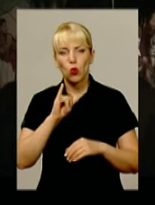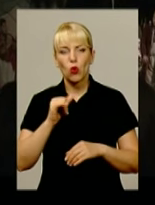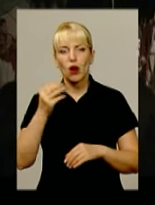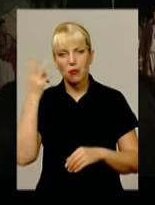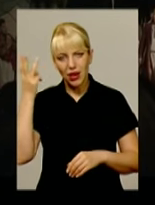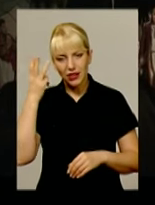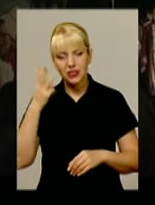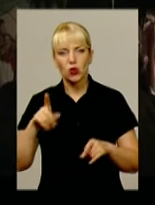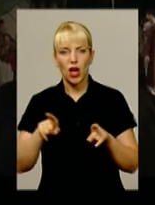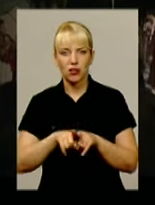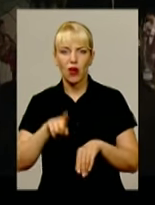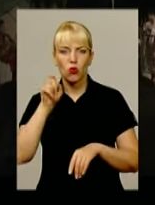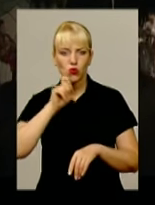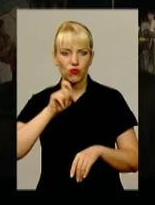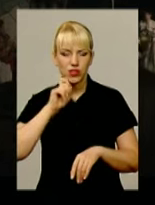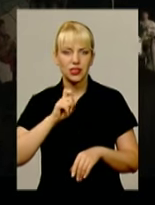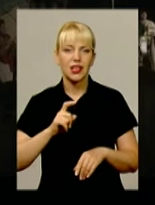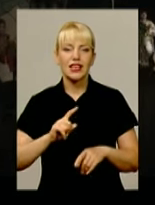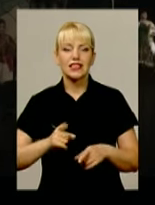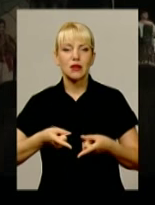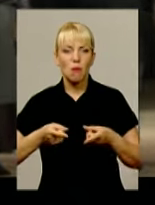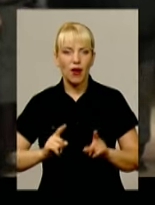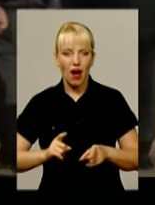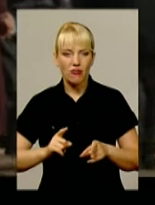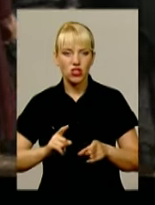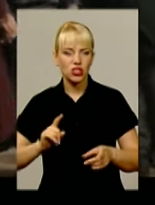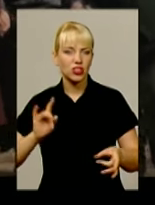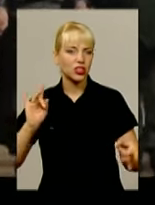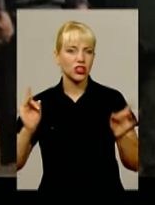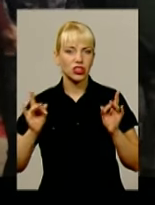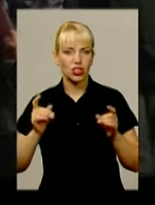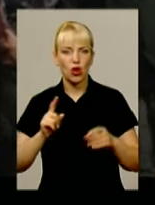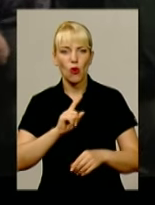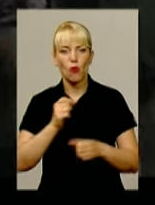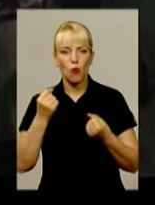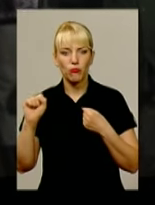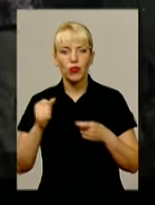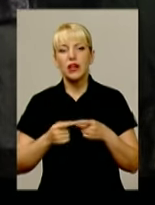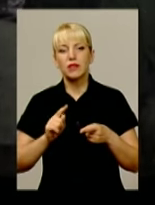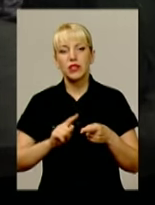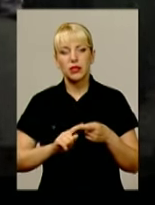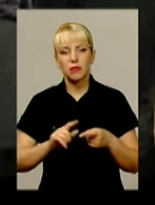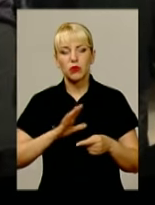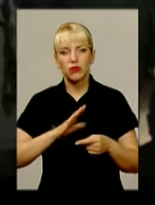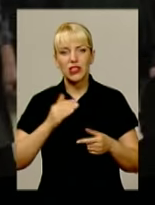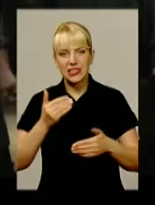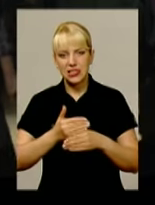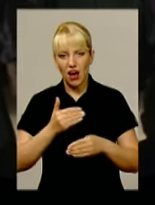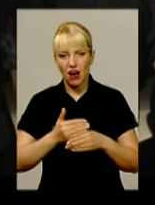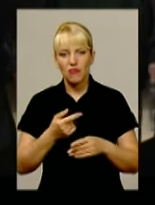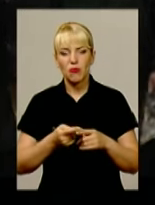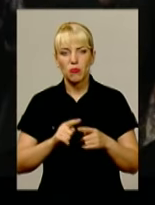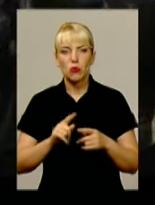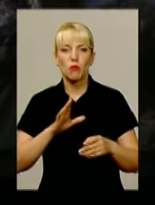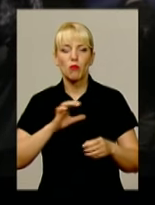а у Вінниці справжній тріумф. Вистава виявилася подоланням важкої кризи, в якій театр перебував